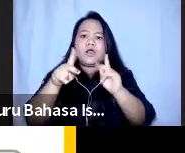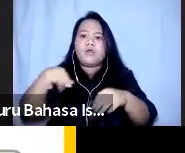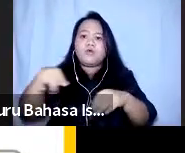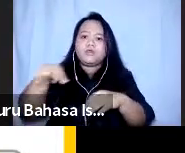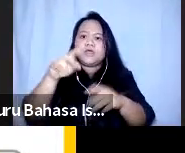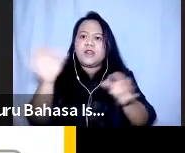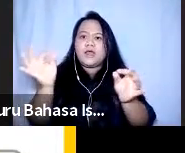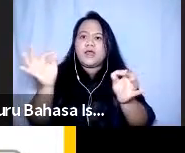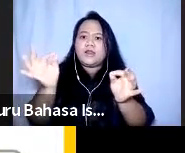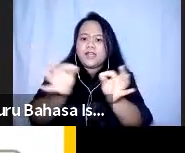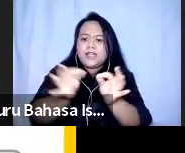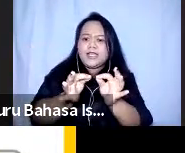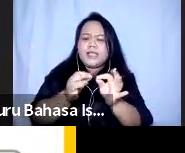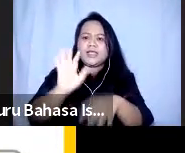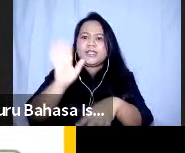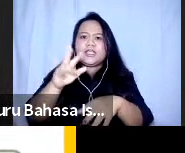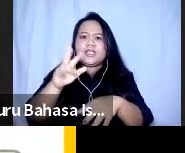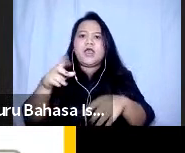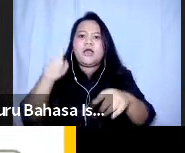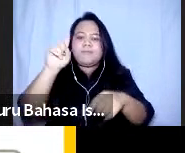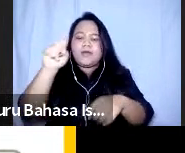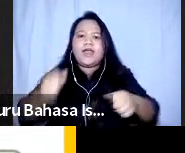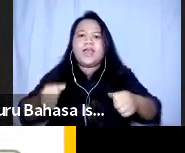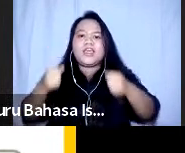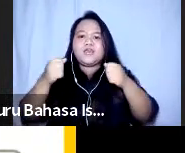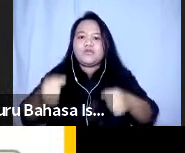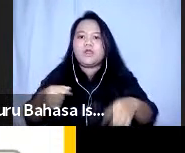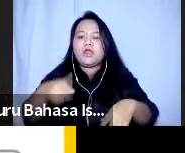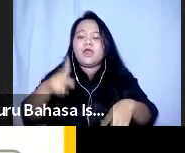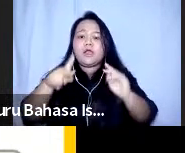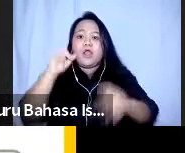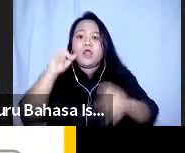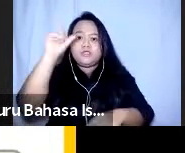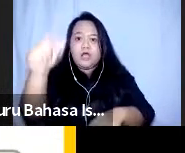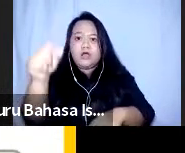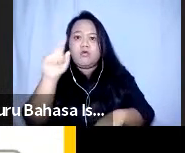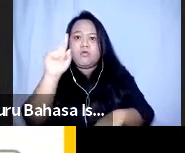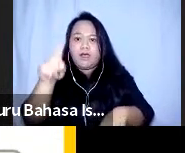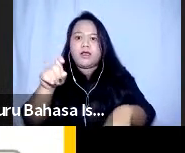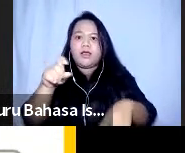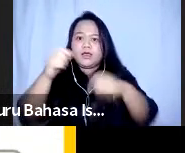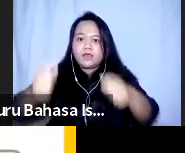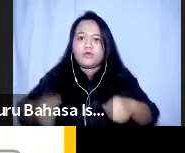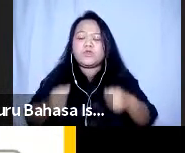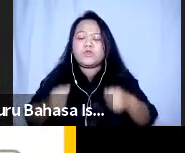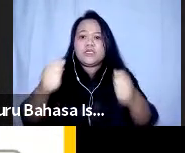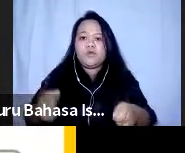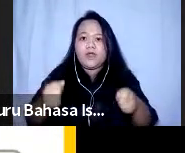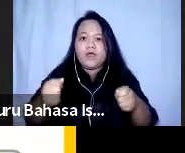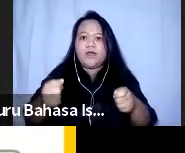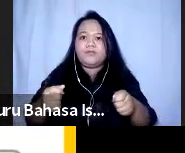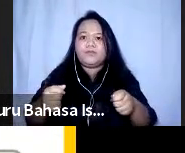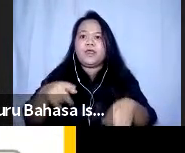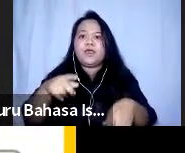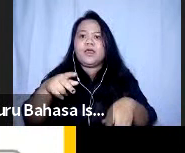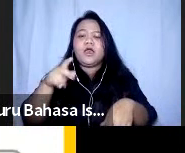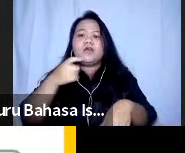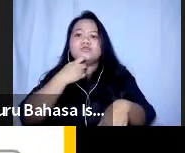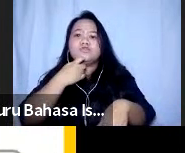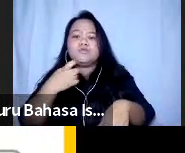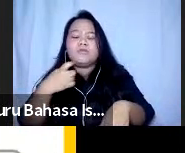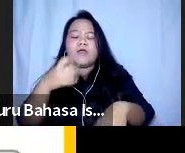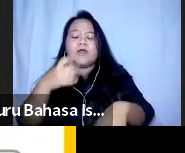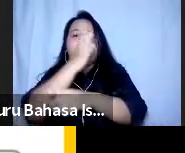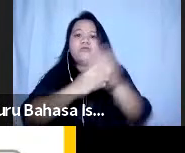saya tidak selalu pakai kursi roda tapi ketika jauh saya pakai dan itu tidak semua orang paham hanya kami atau kita pelakunya